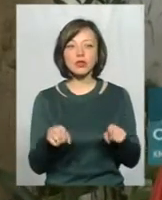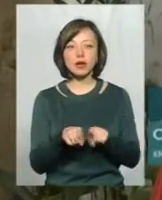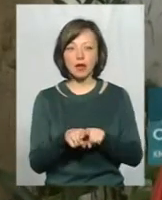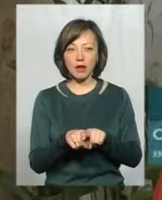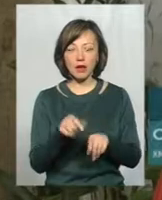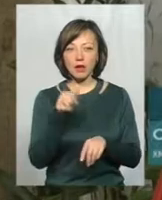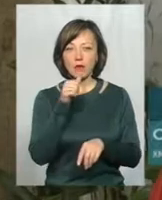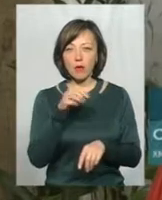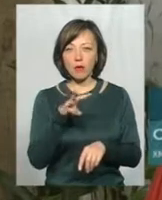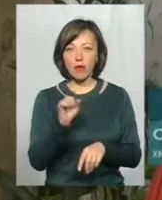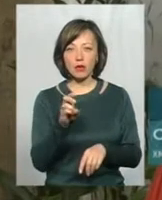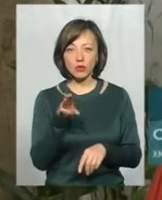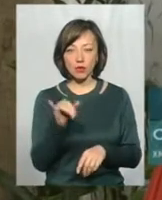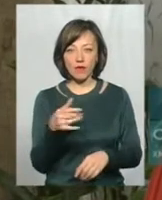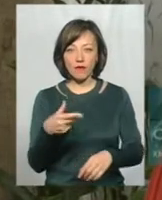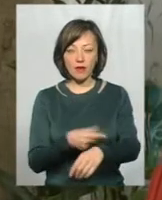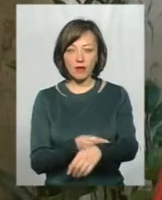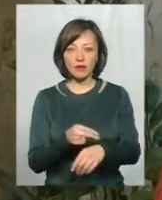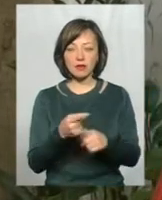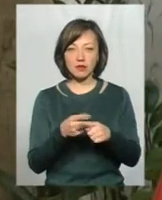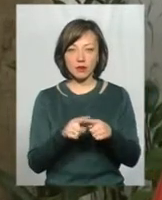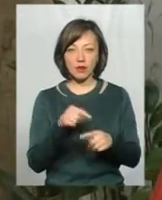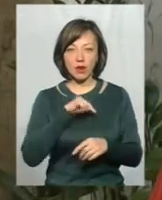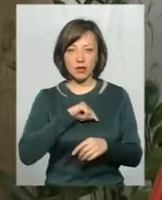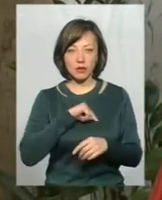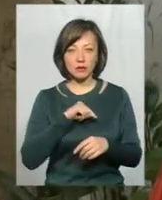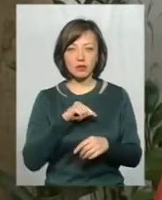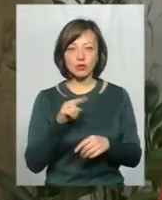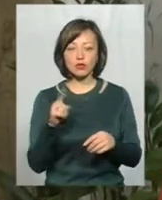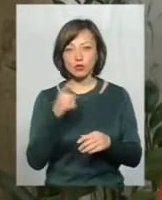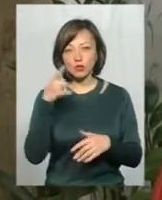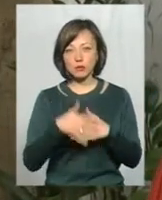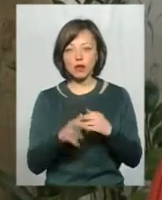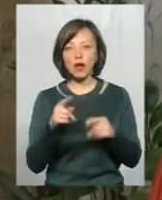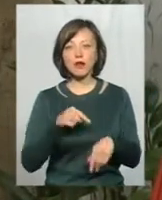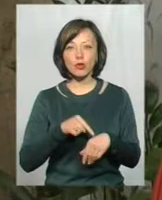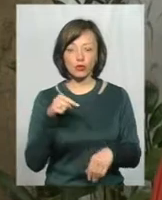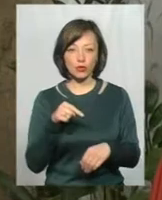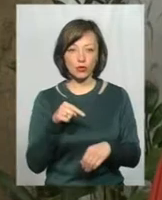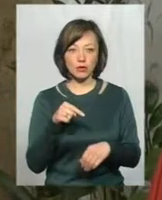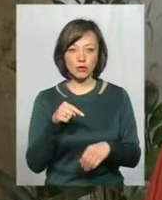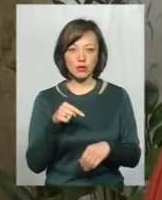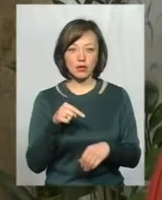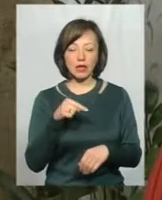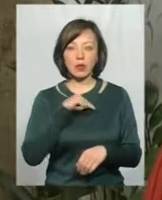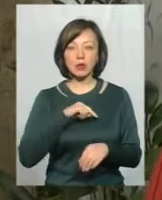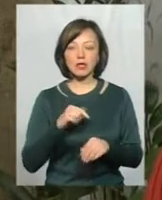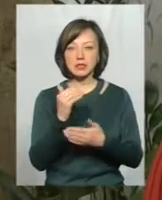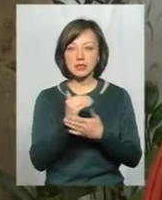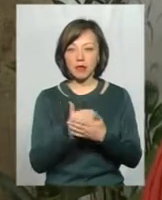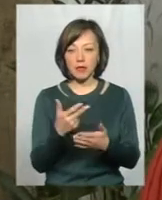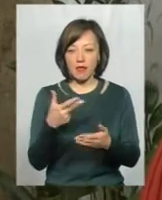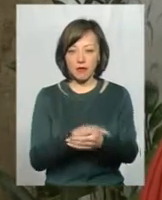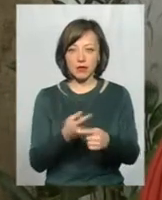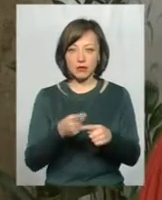є проба манту. Це введення антигену в організм за метою зрозуміти, як відреагує імунна система на введення